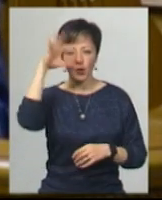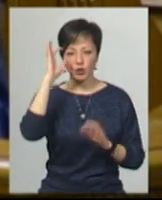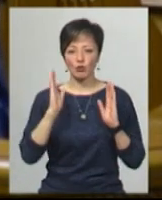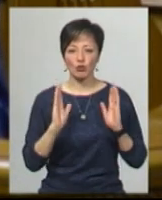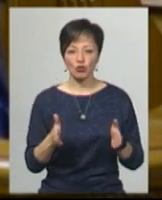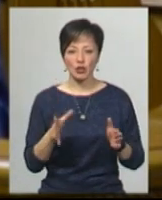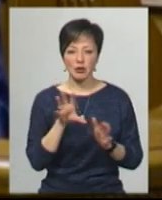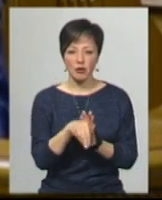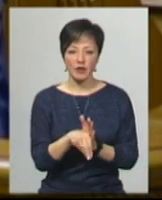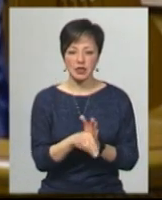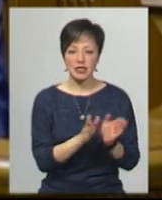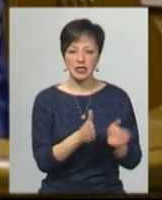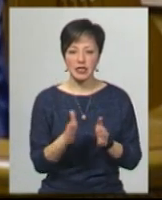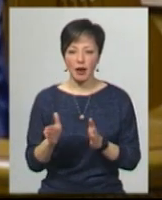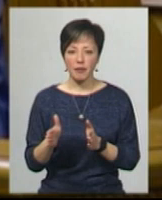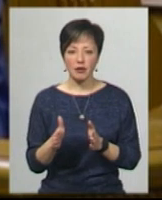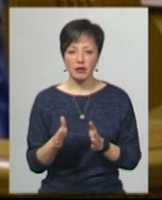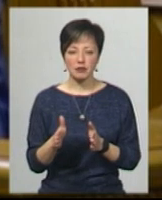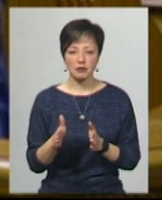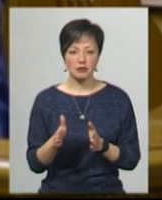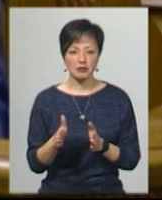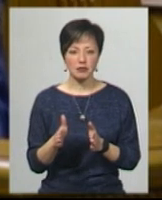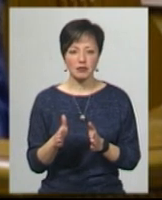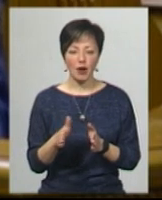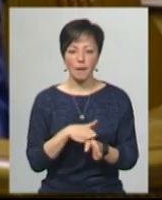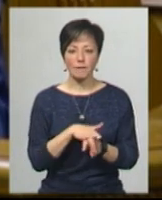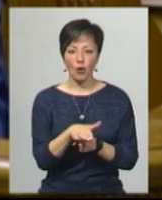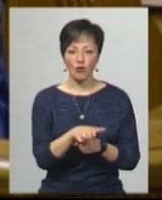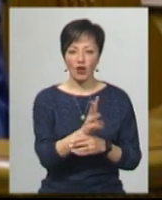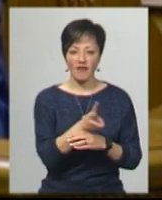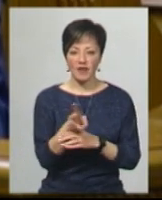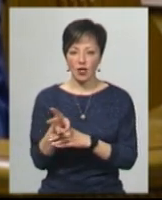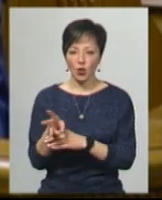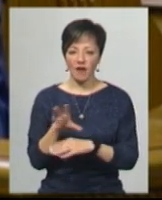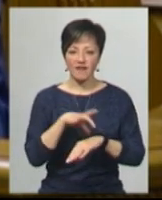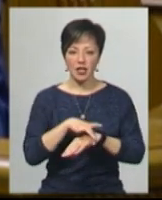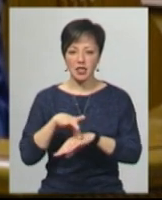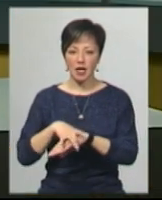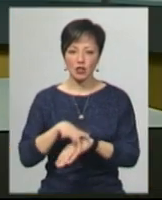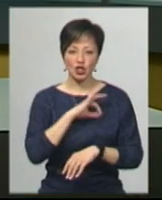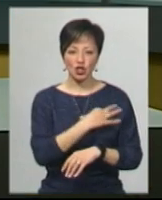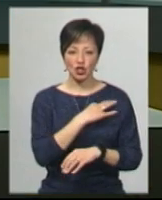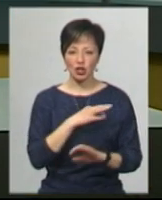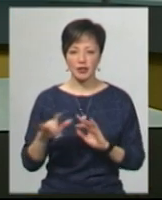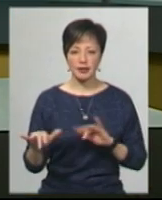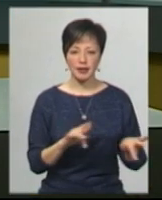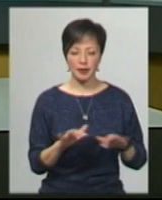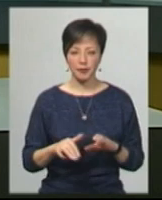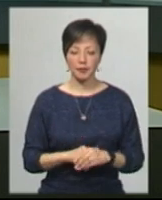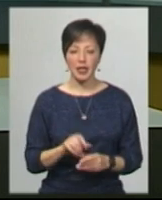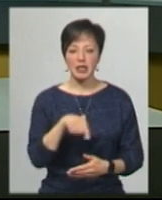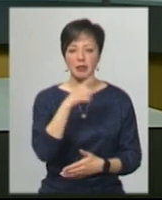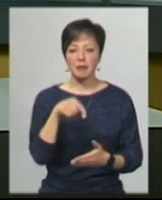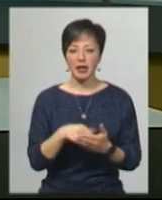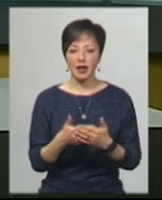запроваджено систему custody records, тобто повну відеофіксацію слідчих дій. Запитання